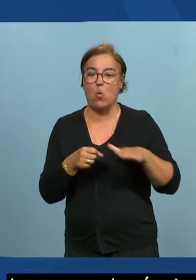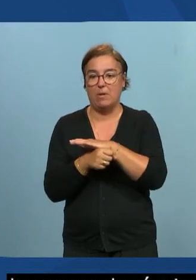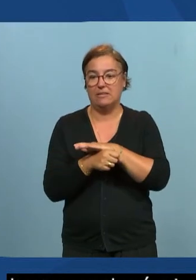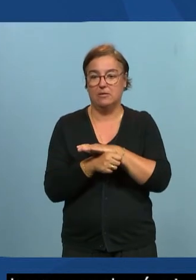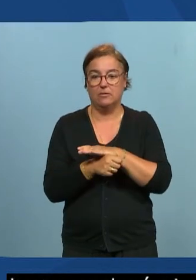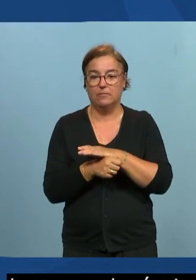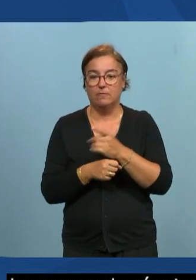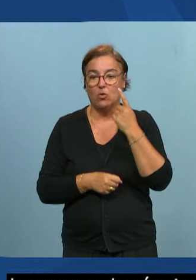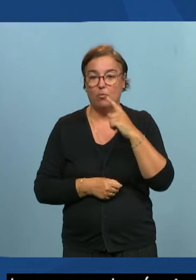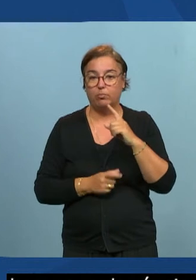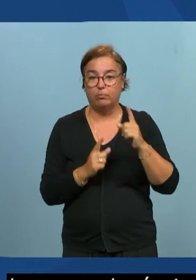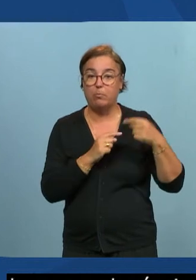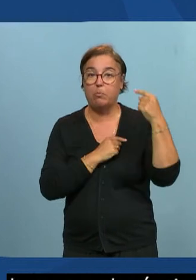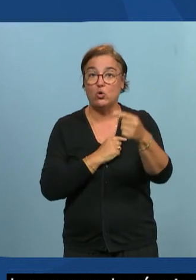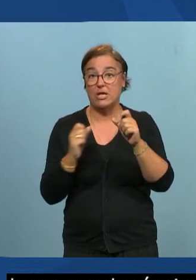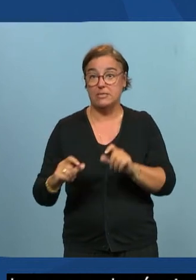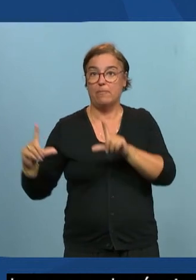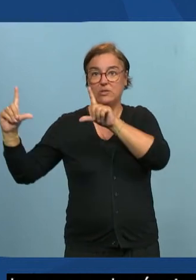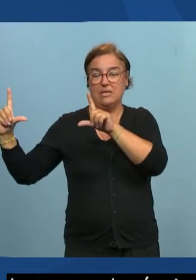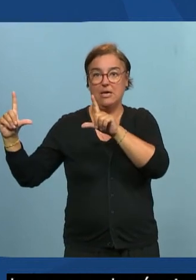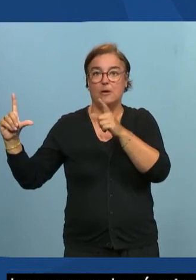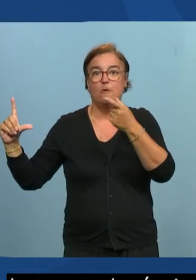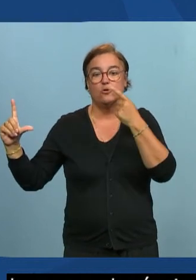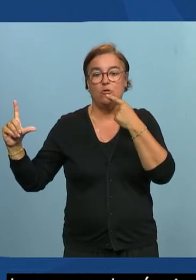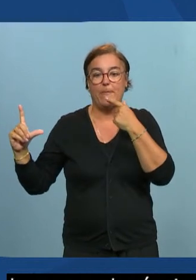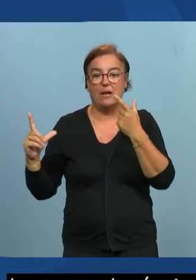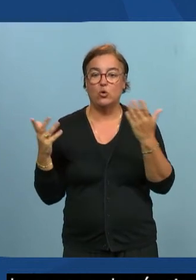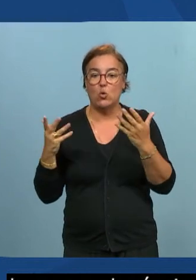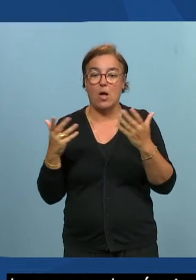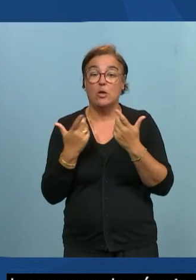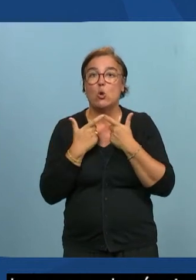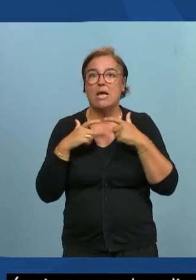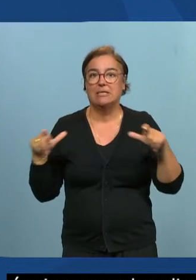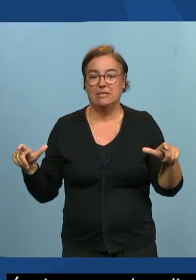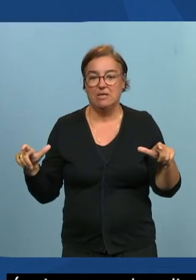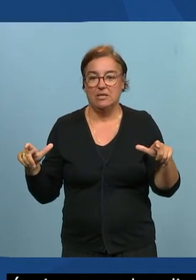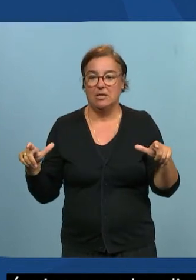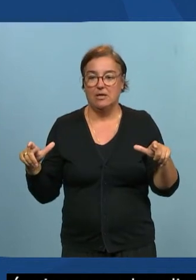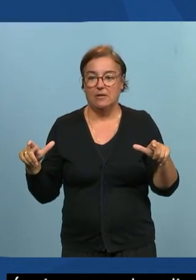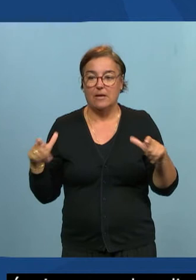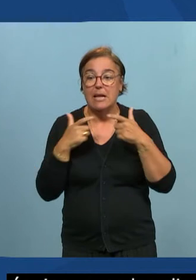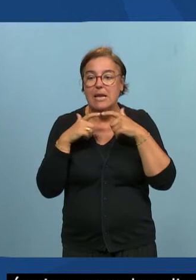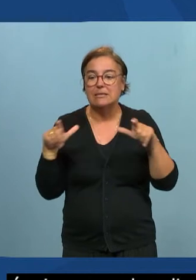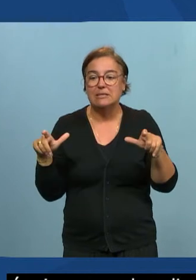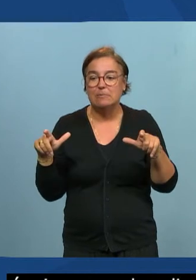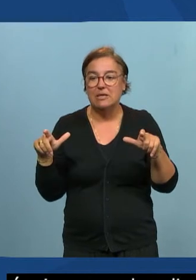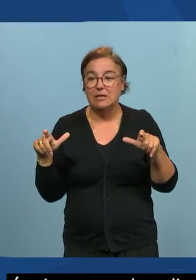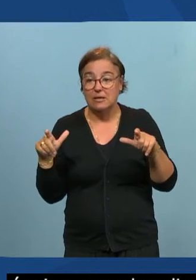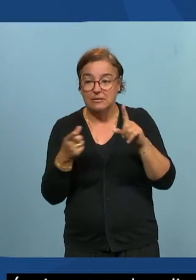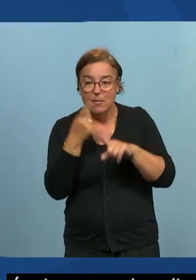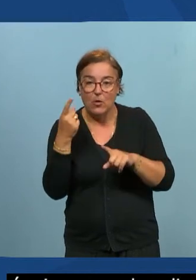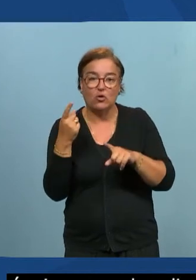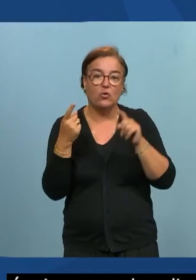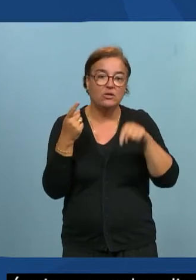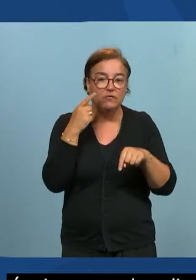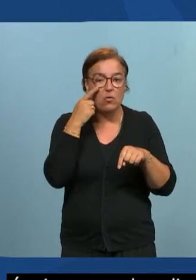le prochain tempo je vais vous parler de l'accessibilité en visio et c'est important si les tickets soient écrits que ce soit des